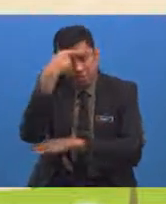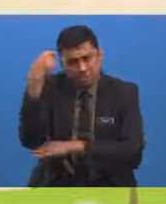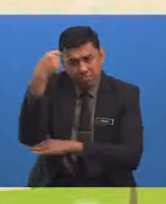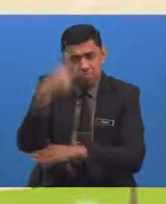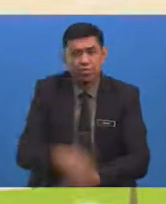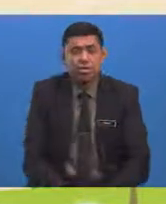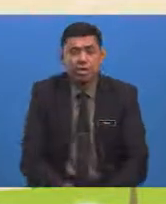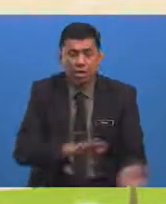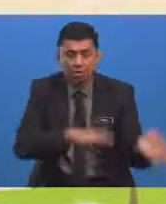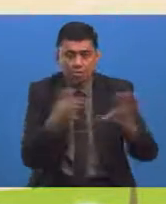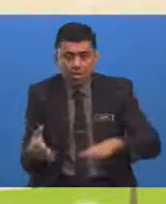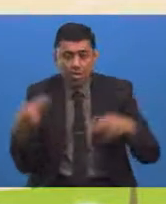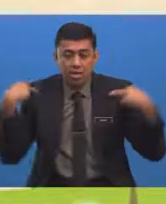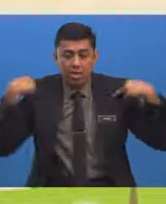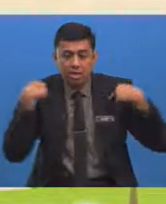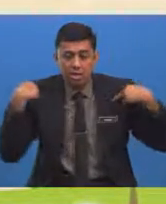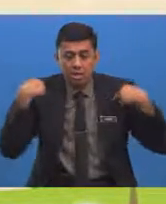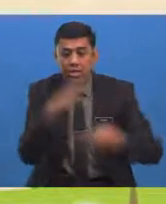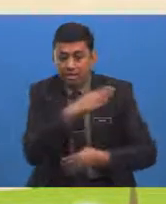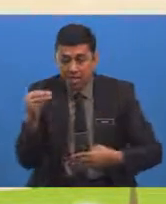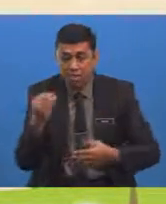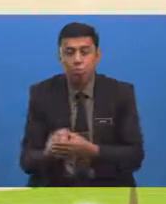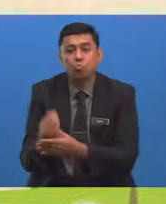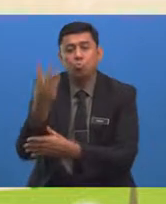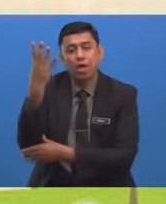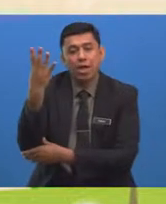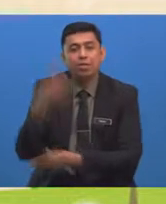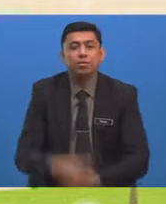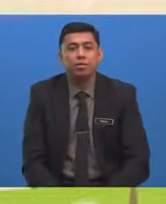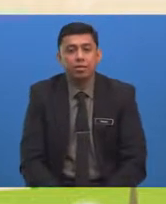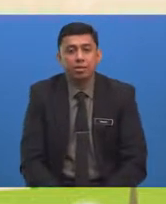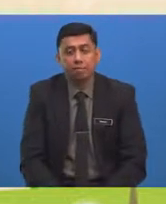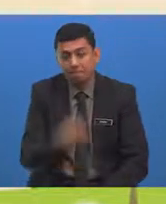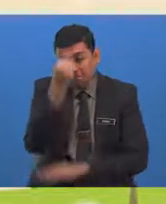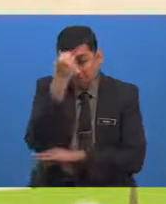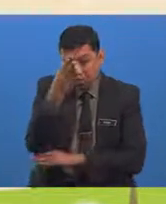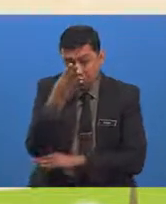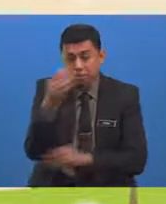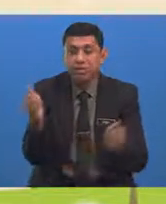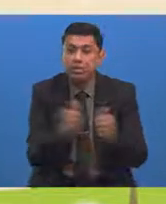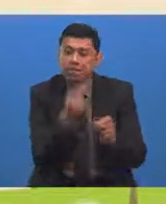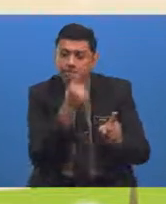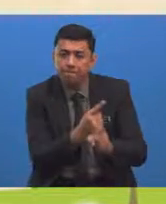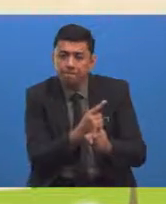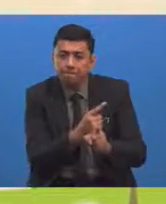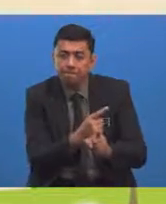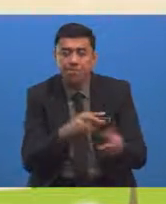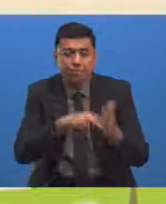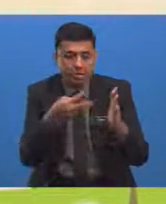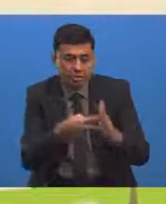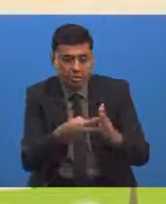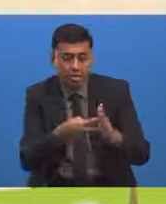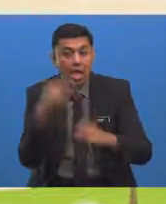kepupusan haiwan dan tumbuhan Menyatakan dengan betul Menyatakan Maksud